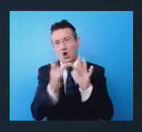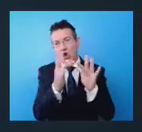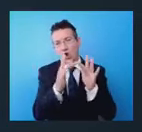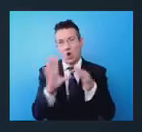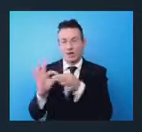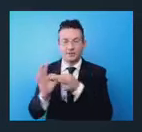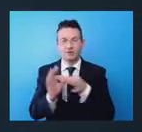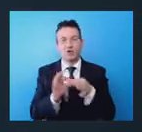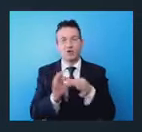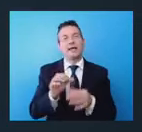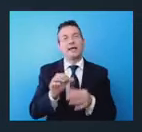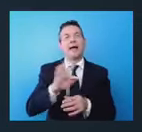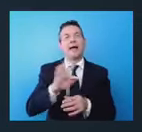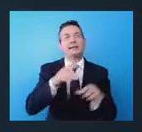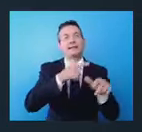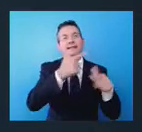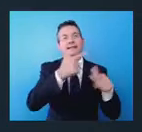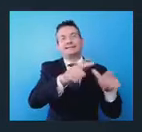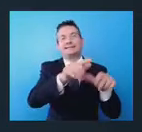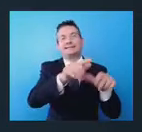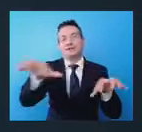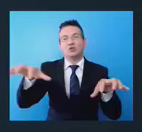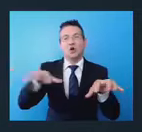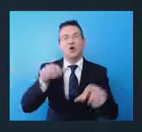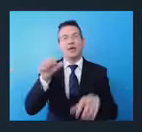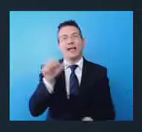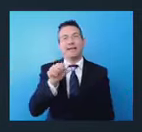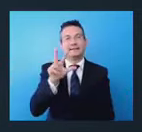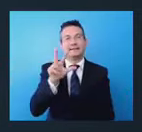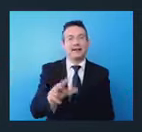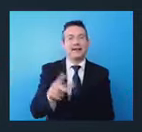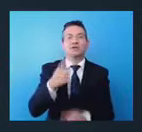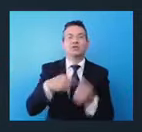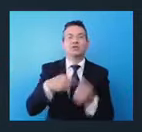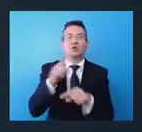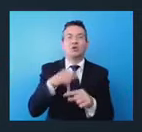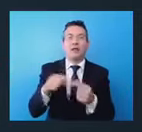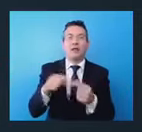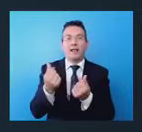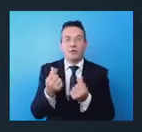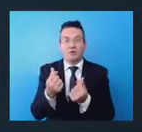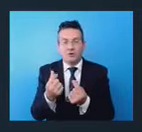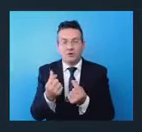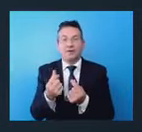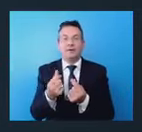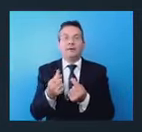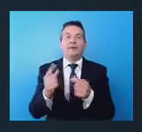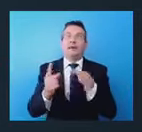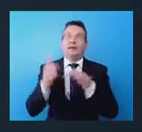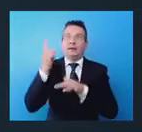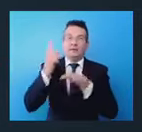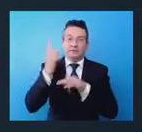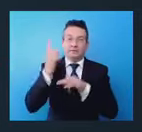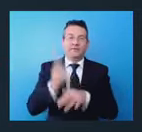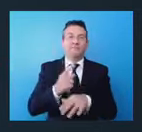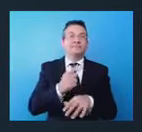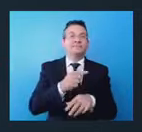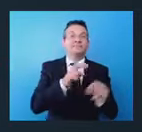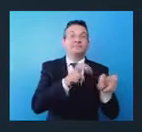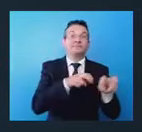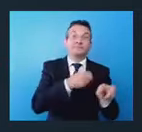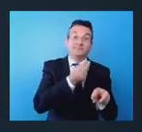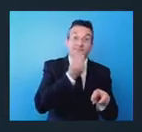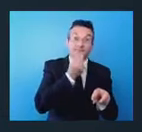dalla circolare economy all'aerospazio, l'agri-food, l